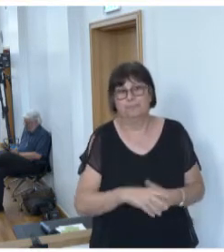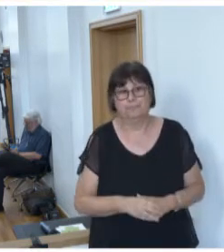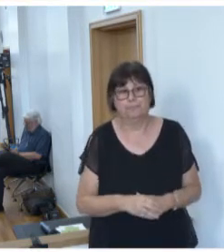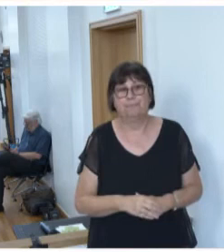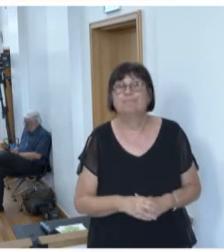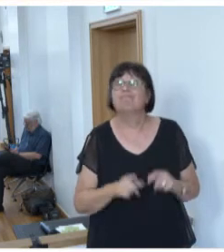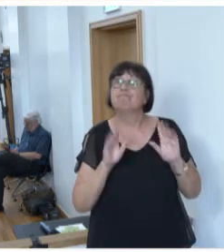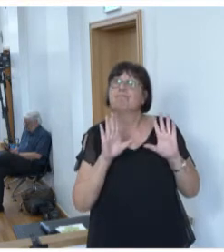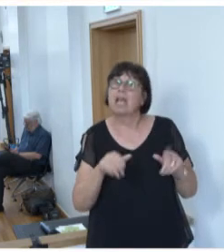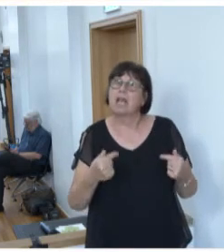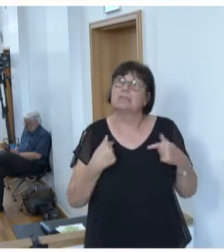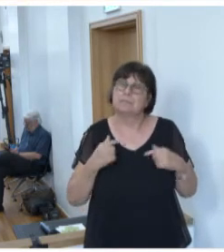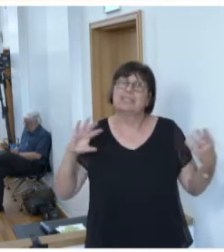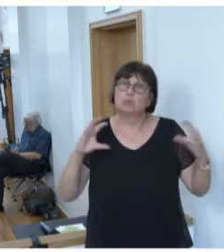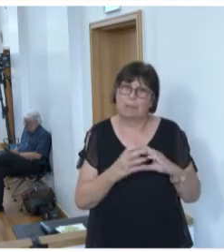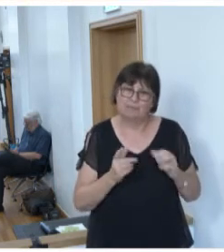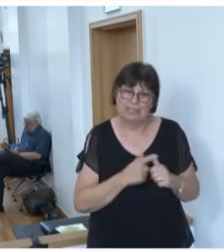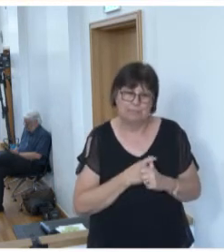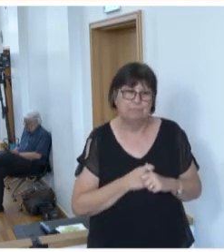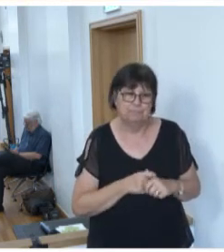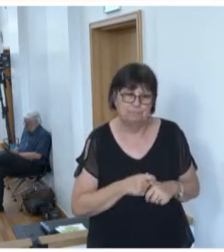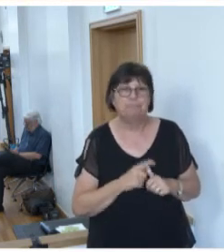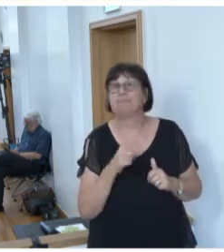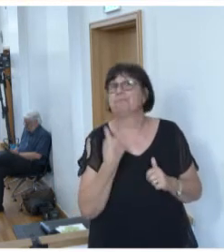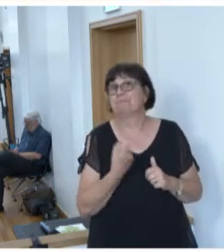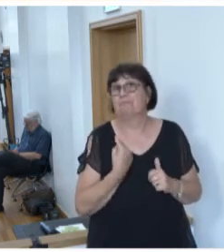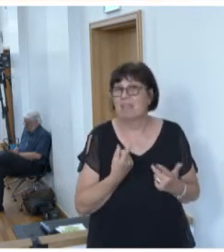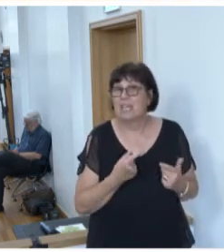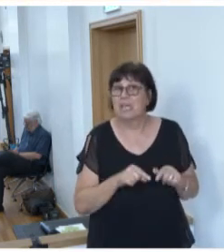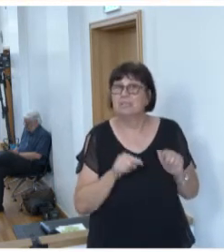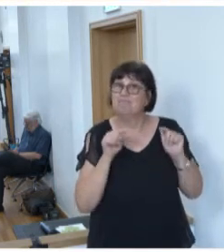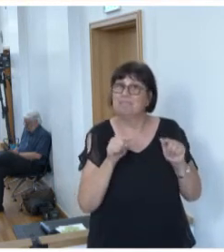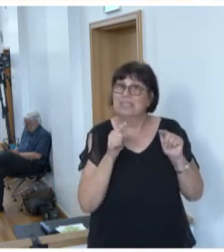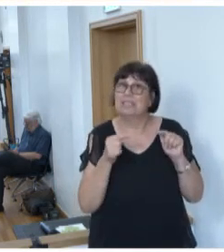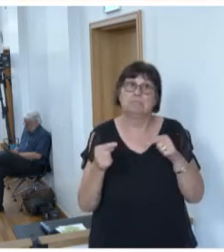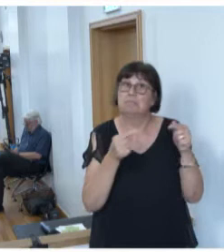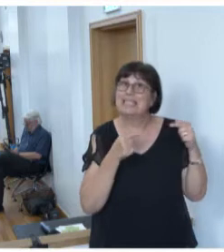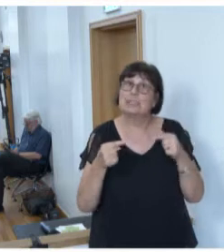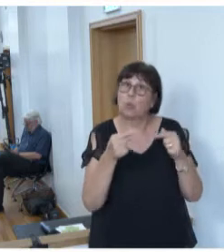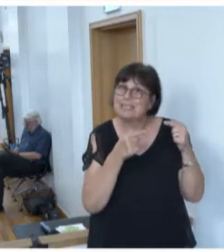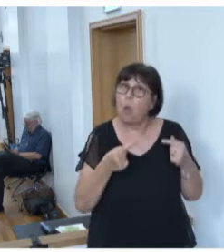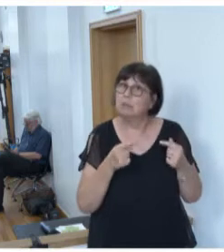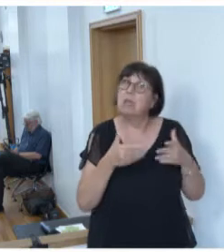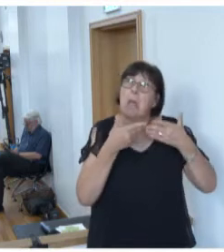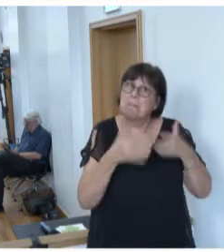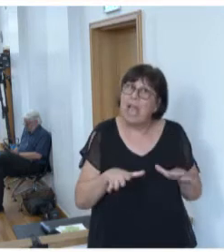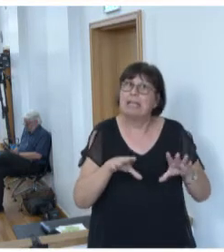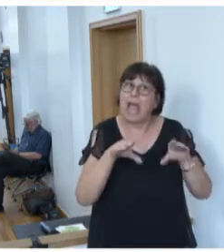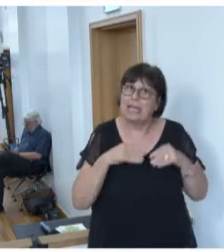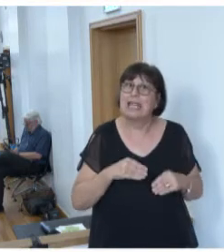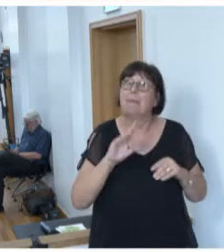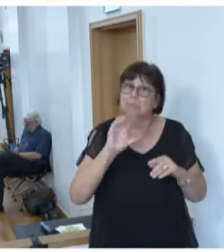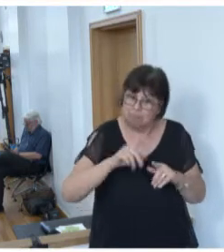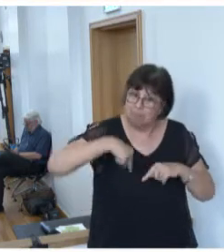Lassen Sie mich mal zusammenfassen. Wir versparren uns dieser Debatte nicht. Wir sind bereit, sie erneut zu